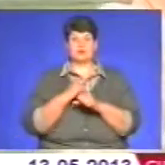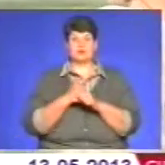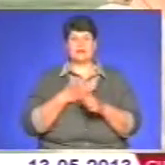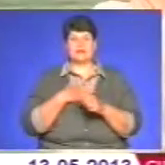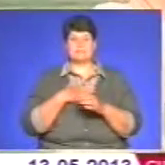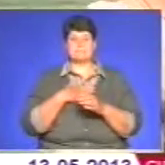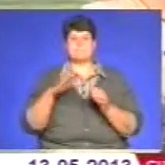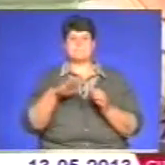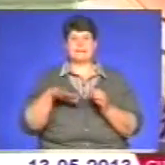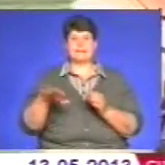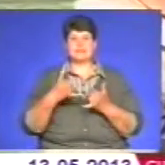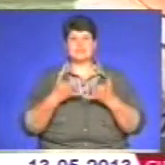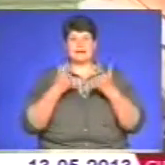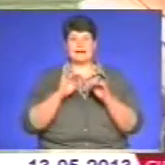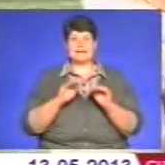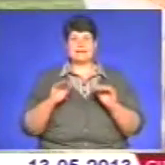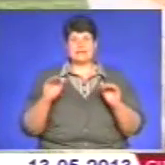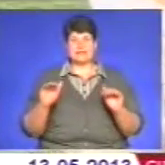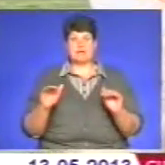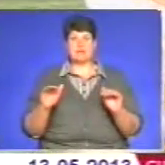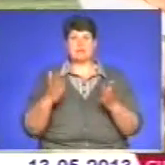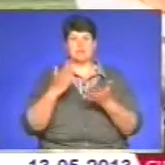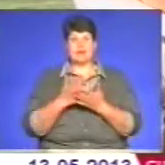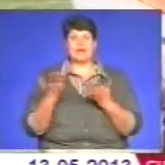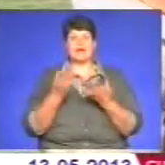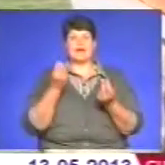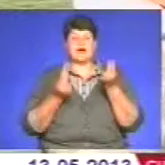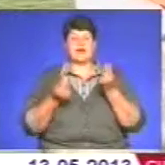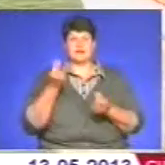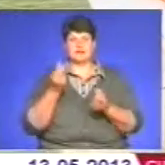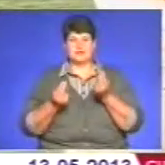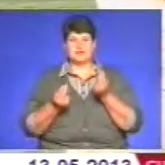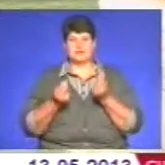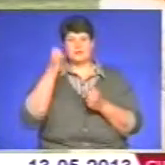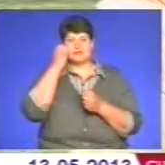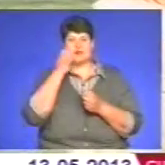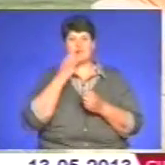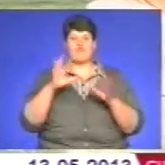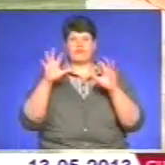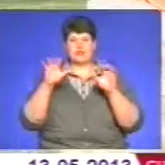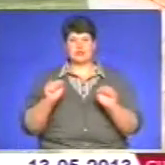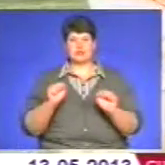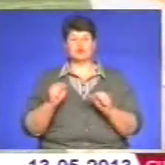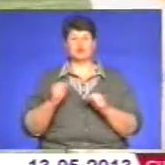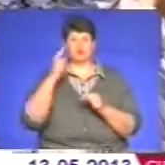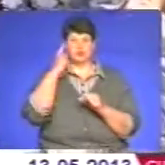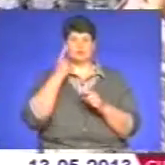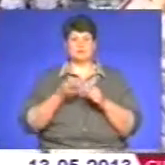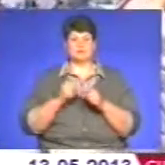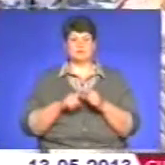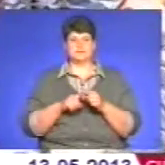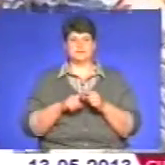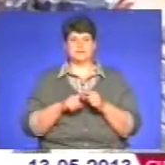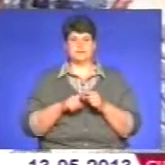майданчили дітей, щоб діагратися. Дякуємо владі, що подбала про те. Це